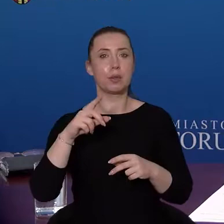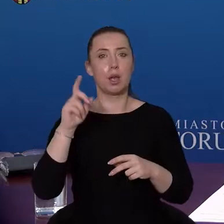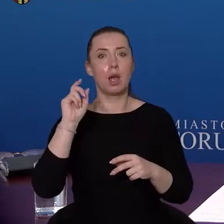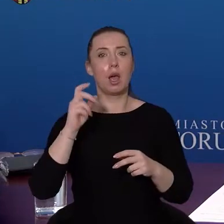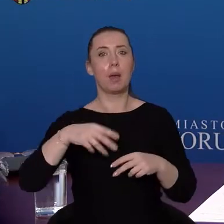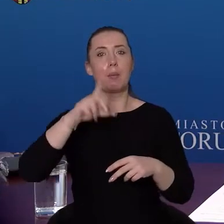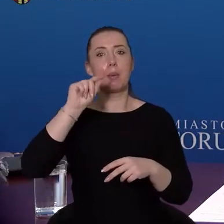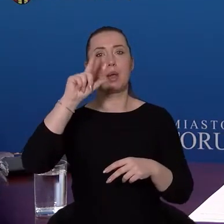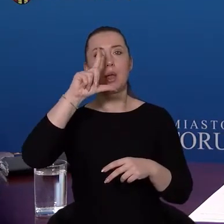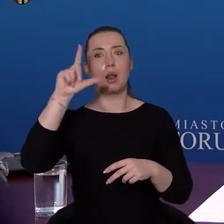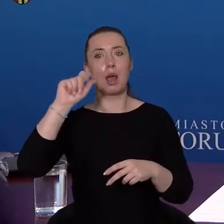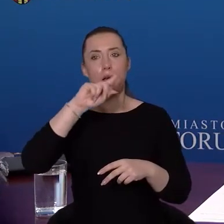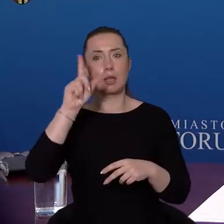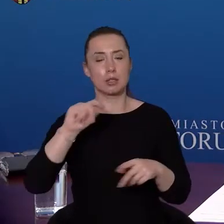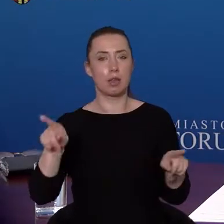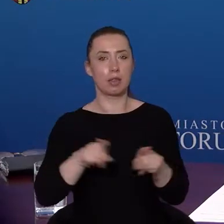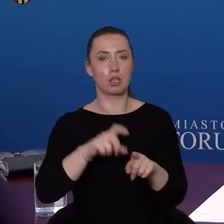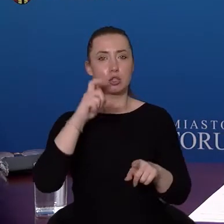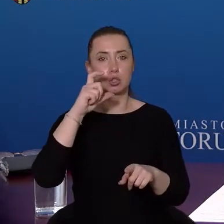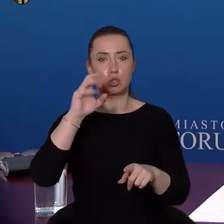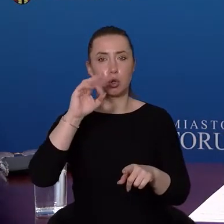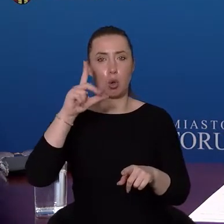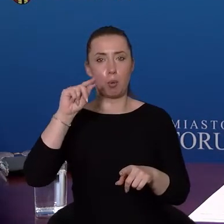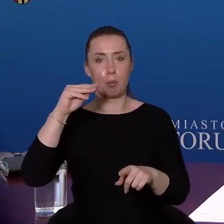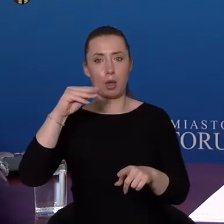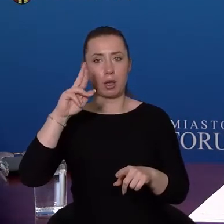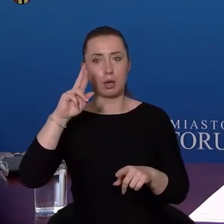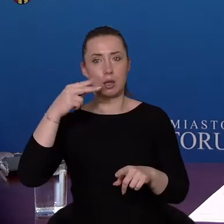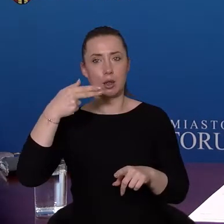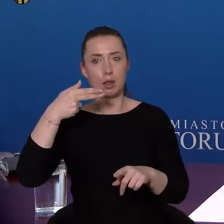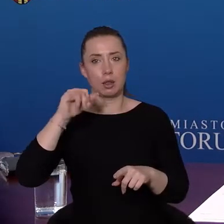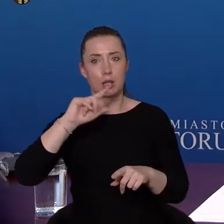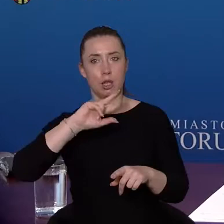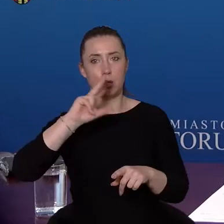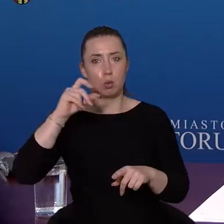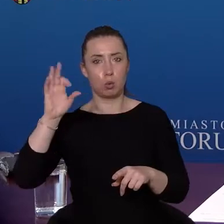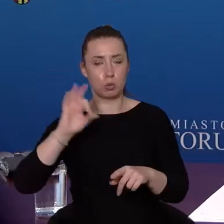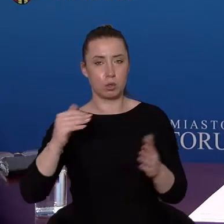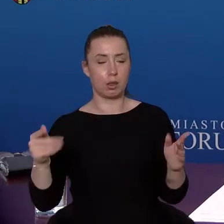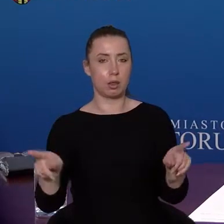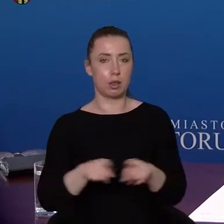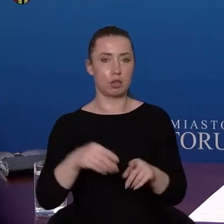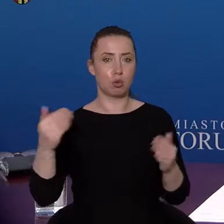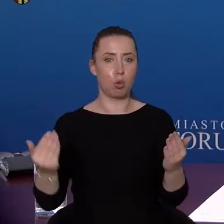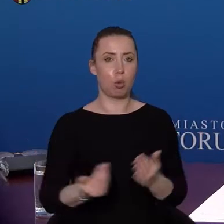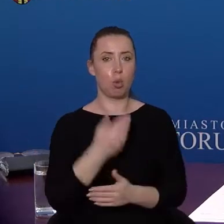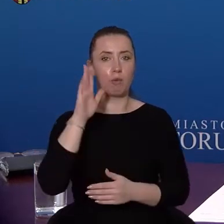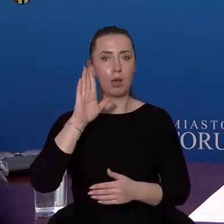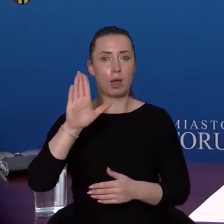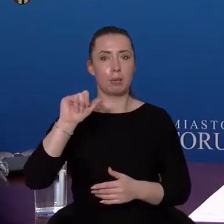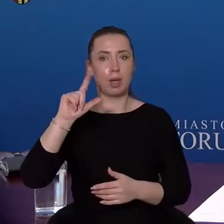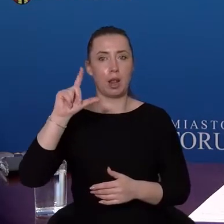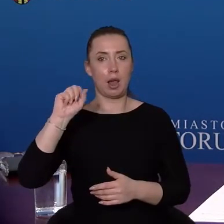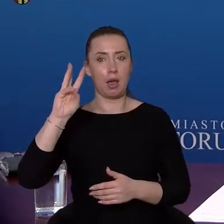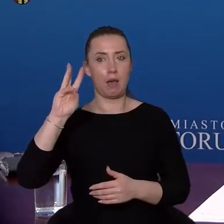kopernikus czy nowe bielawy. Z tym, że w nowych bielawach tylko dorośli i tam